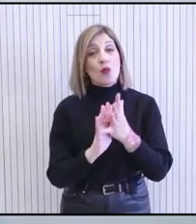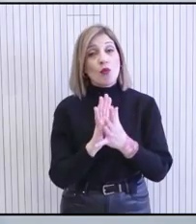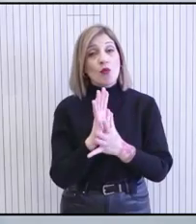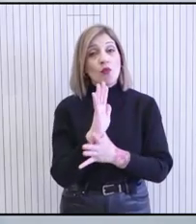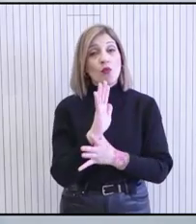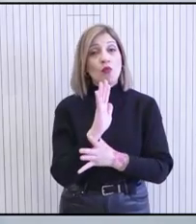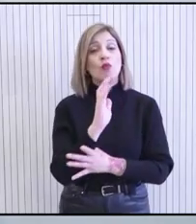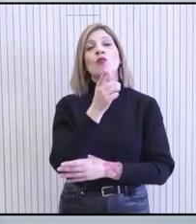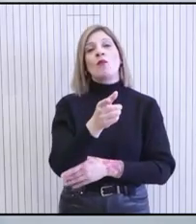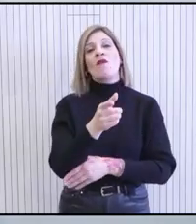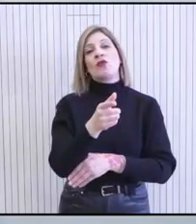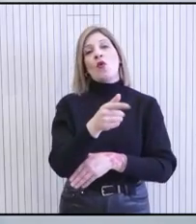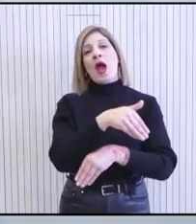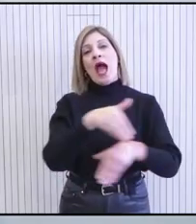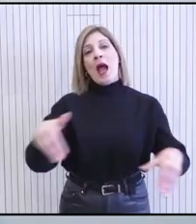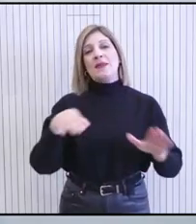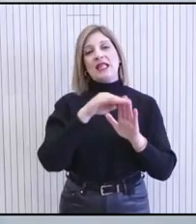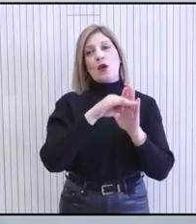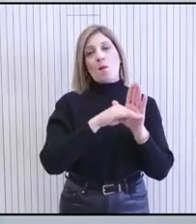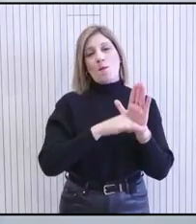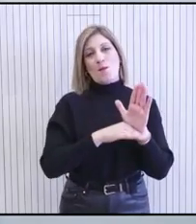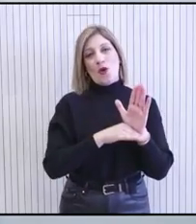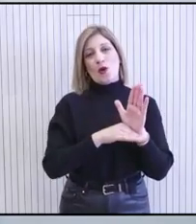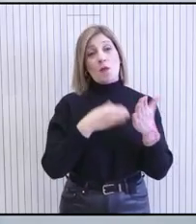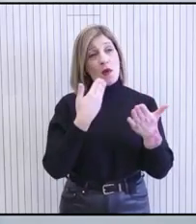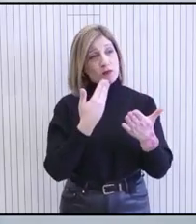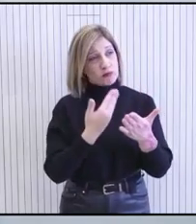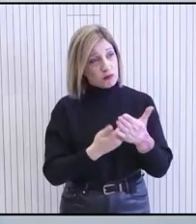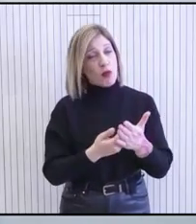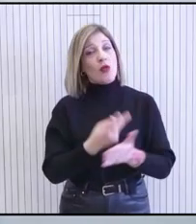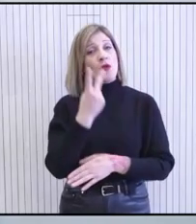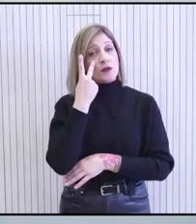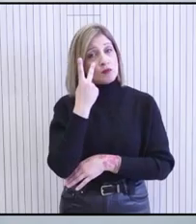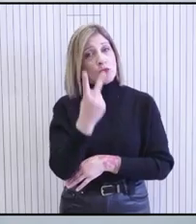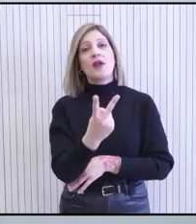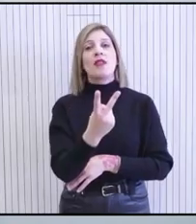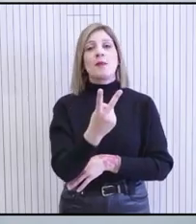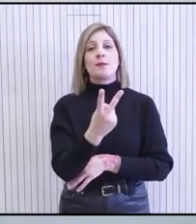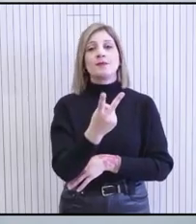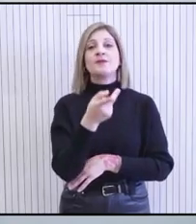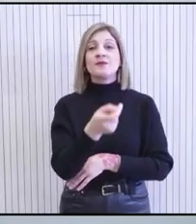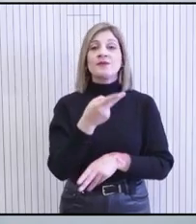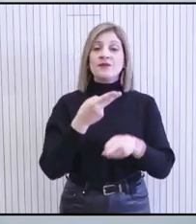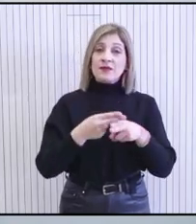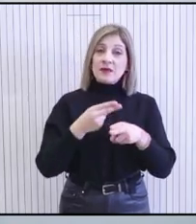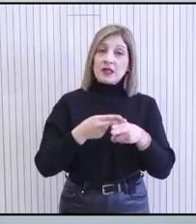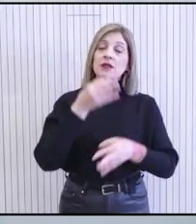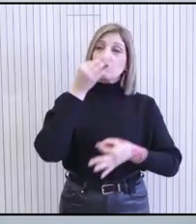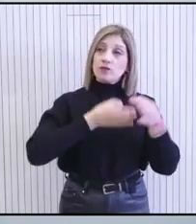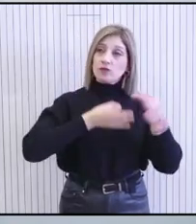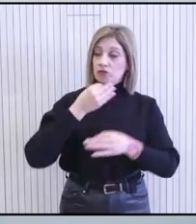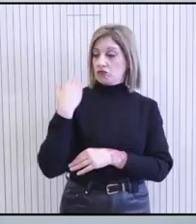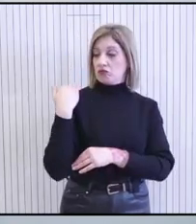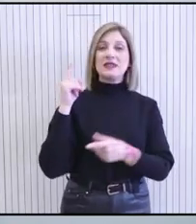αμυντικού μας προγράμματος. Και αυτό αποδεικνύεται μέσα από τις ενέργειες που έχουμε λάβει. Είναι κάτι το οποίο συζητήθηκε και κατά την